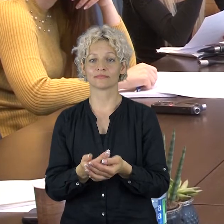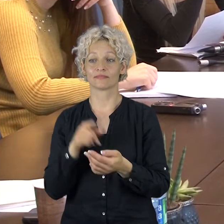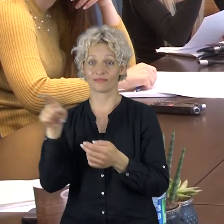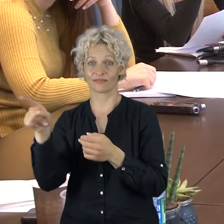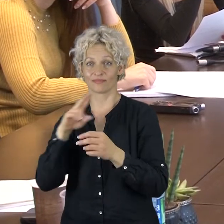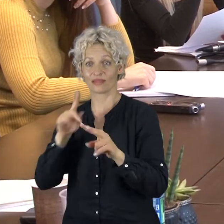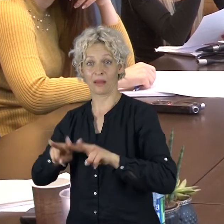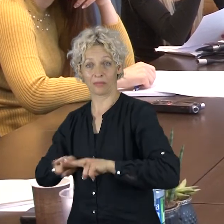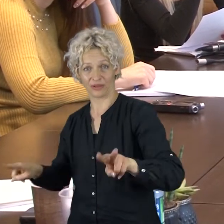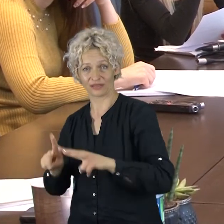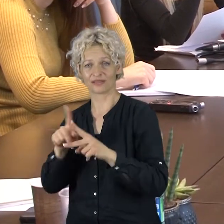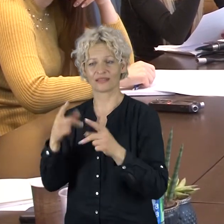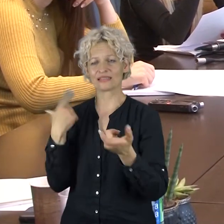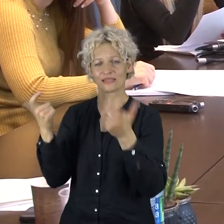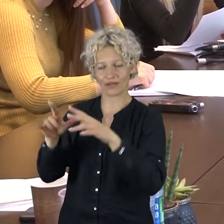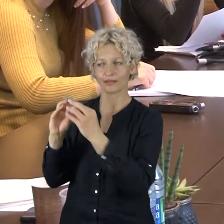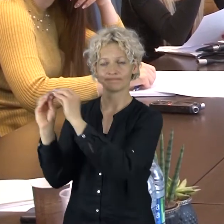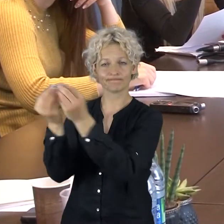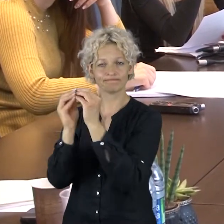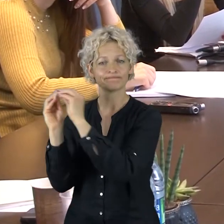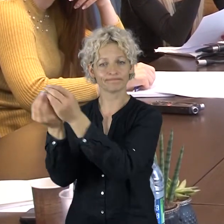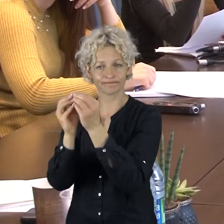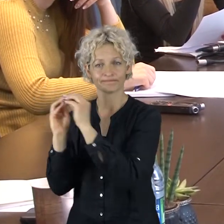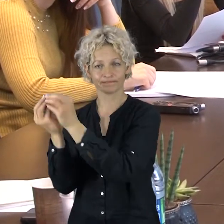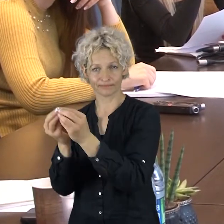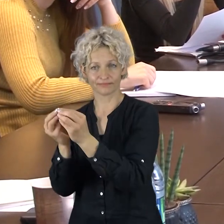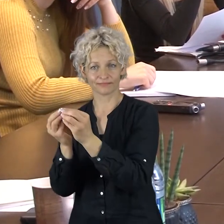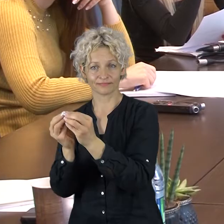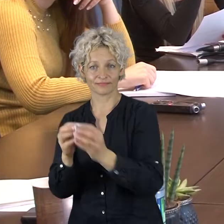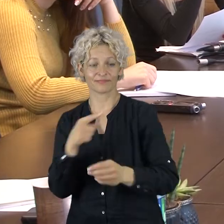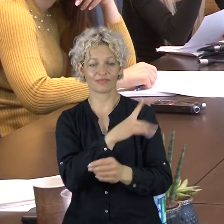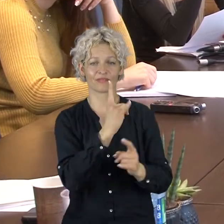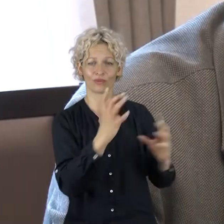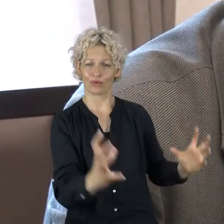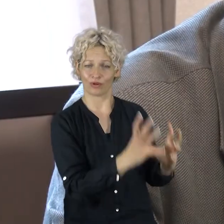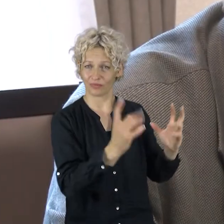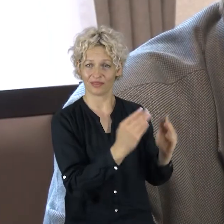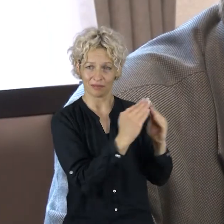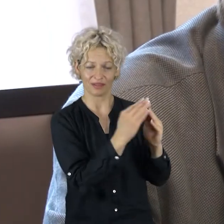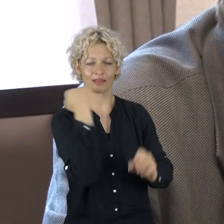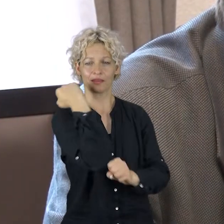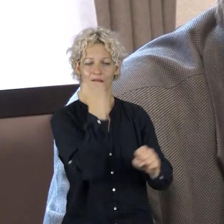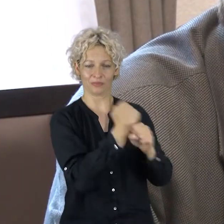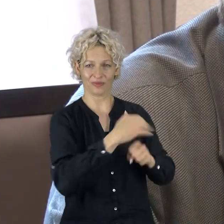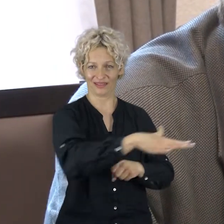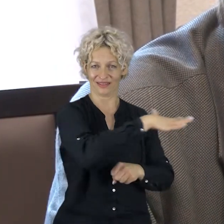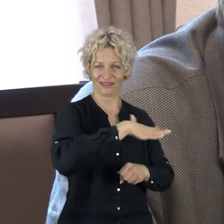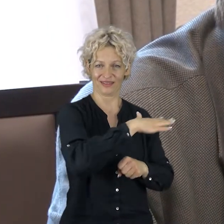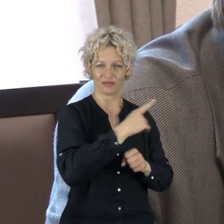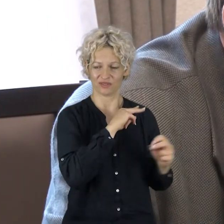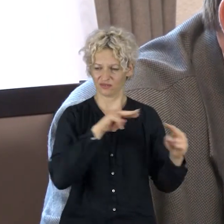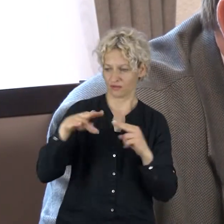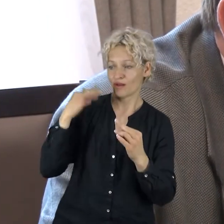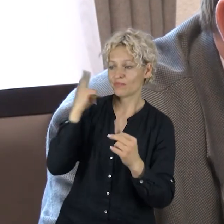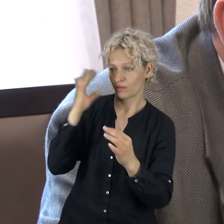miesto savivaldybės svarstymus bei kietinimus informuoti ne visi. Pasirodo, kad pačių vaikų globos namų bendruomenė per